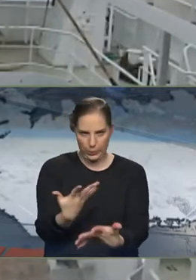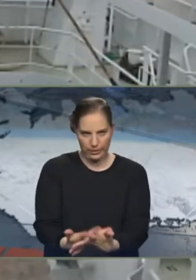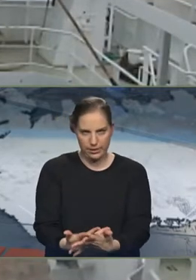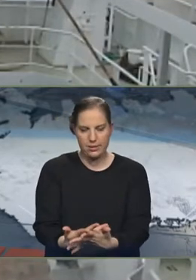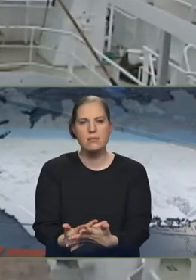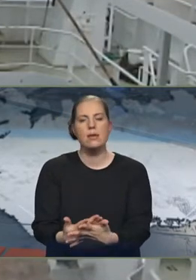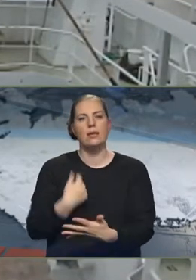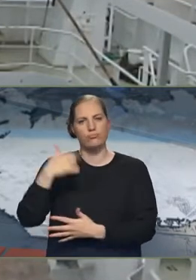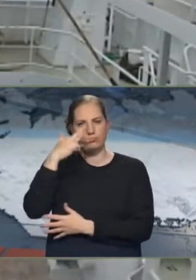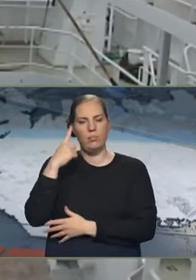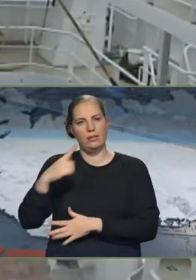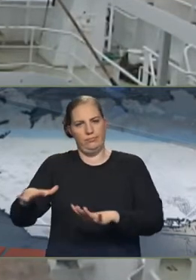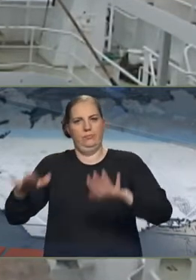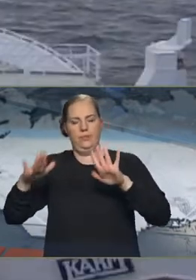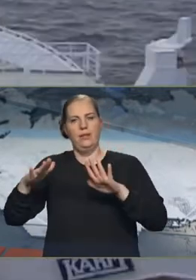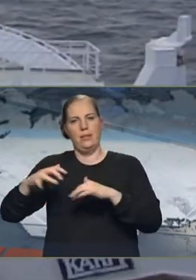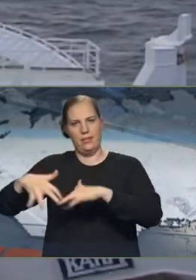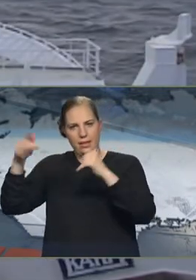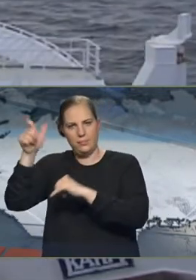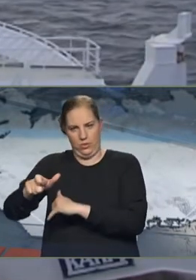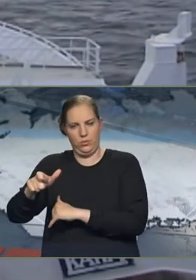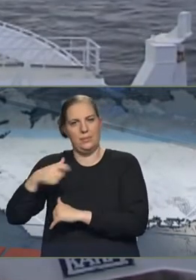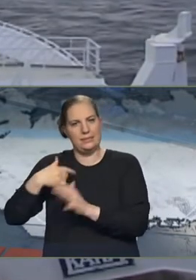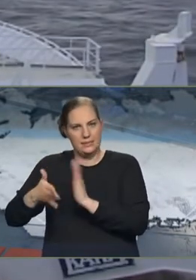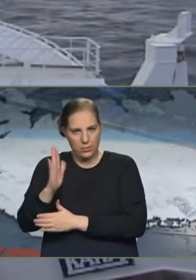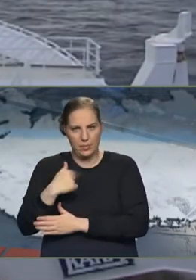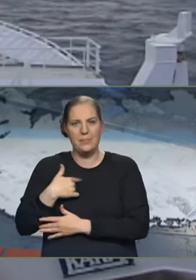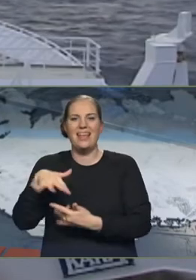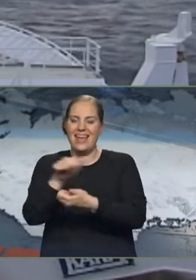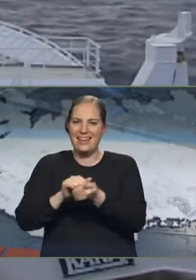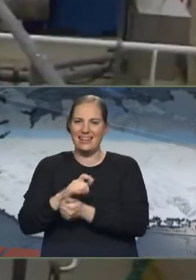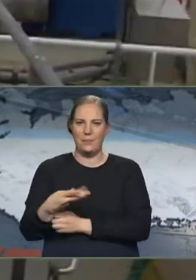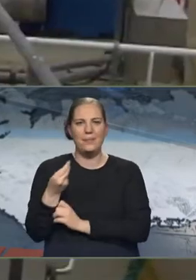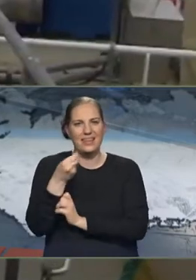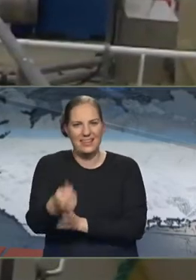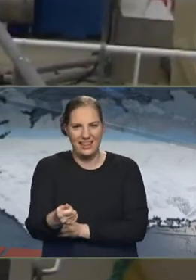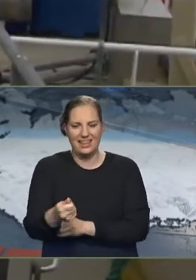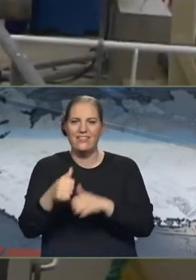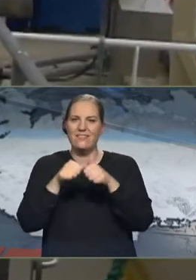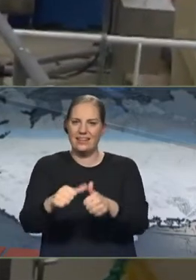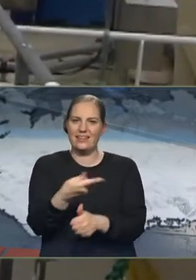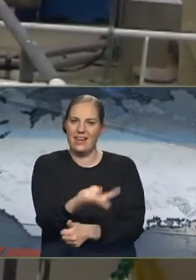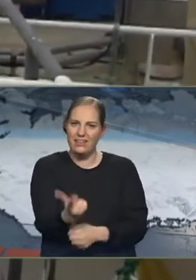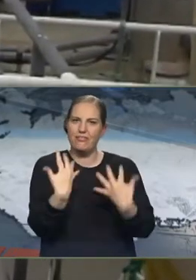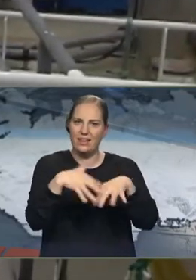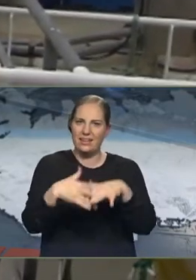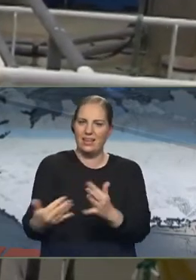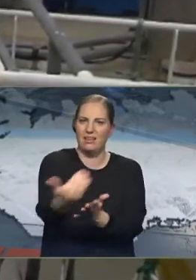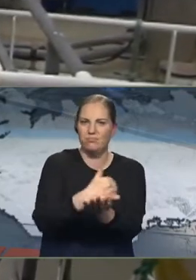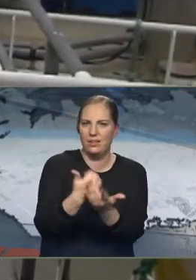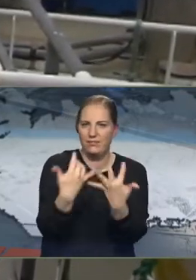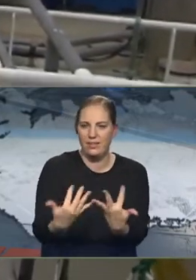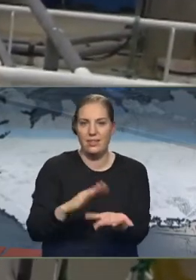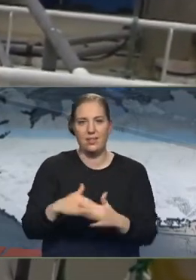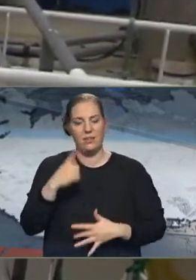til fyrir mig hvort háttfutu þingmaður séð mér ekki sammálum að það sé eðlilegt að þetta gjald einmitt fylgi afkomu fyrirtækjana. Þannig að þegar vel